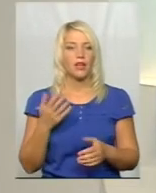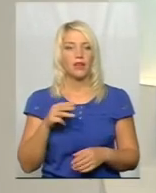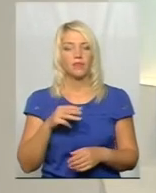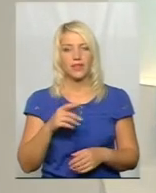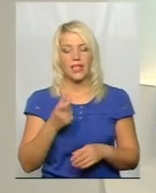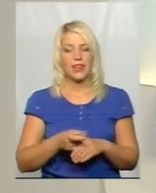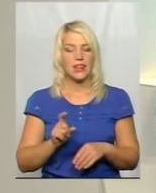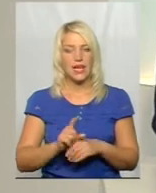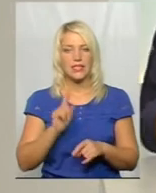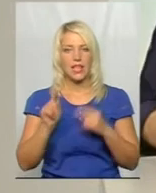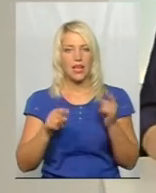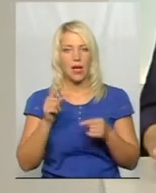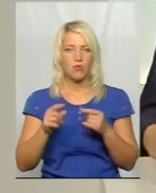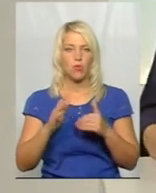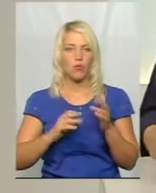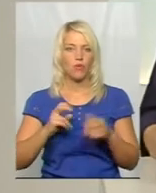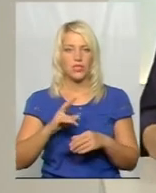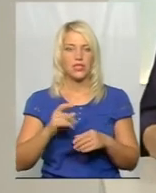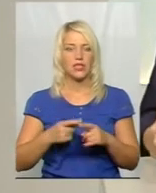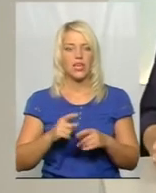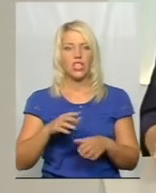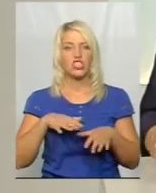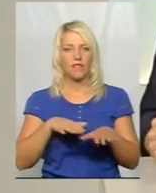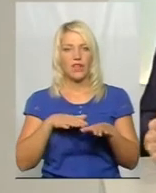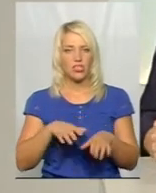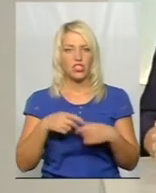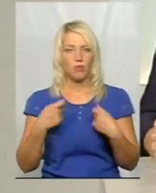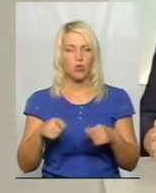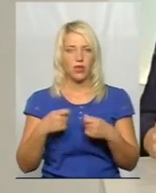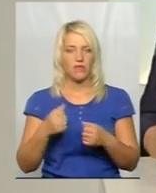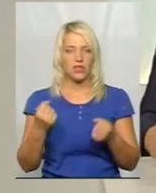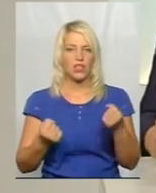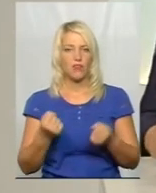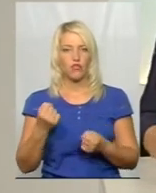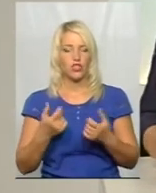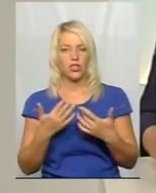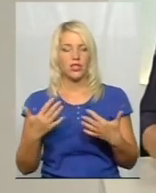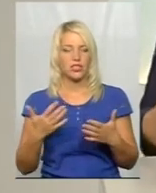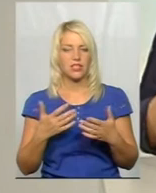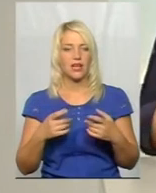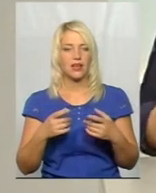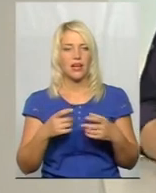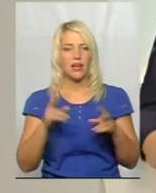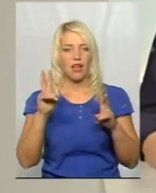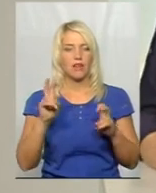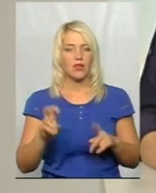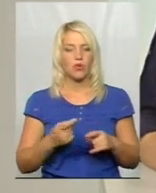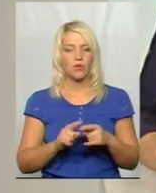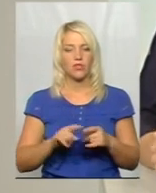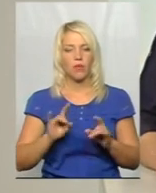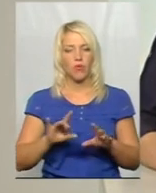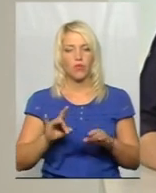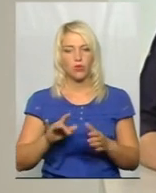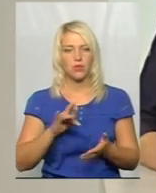найзатребувальніших професій на ринку Хмельницького входять швачки, продавці і водії різних категорій. Про це повідомив директор обласного центру